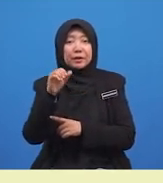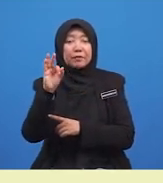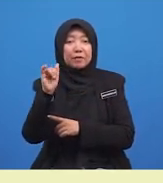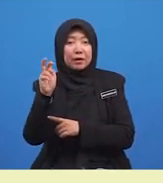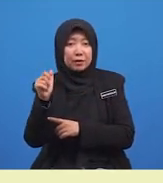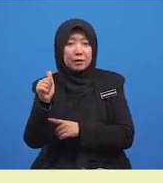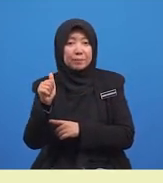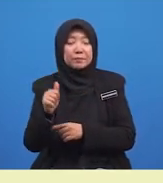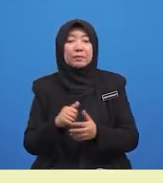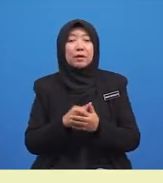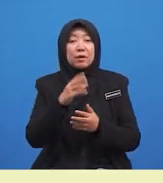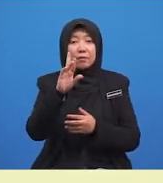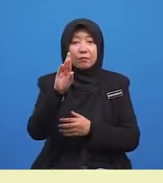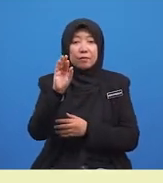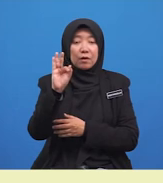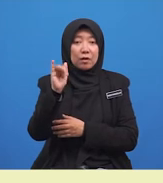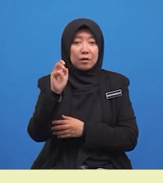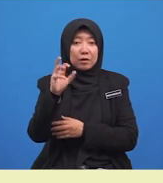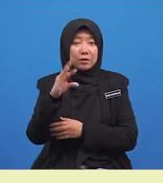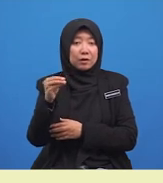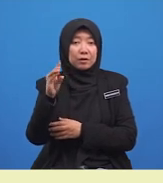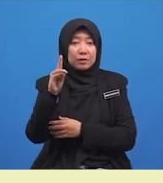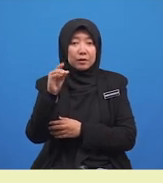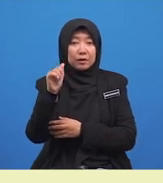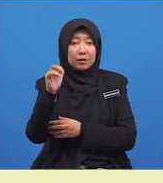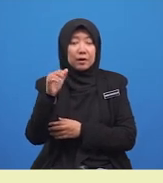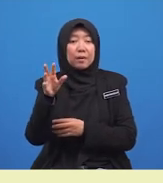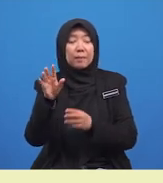Farhana dan Dania berjaya mengalami